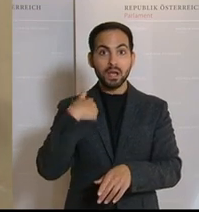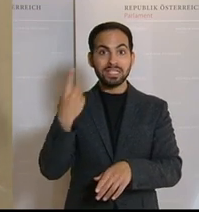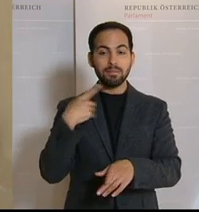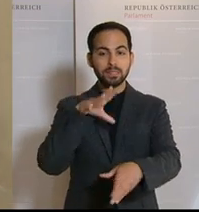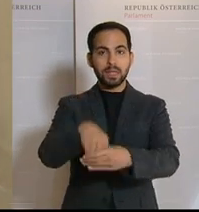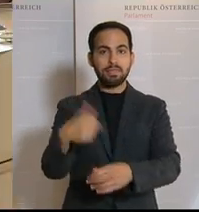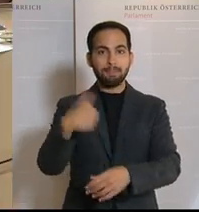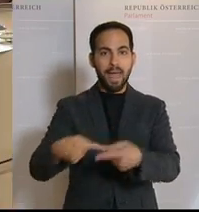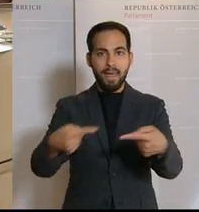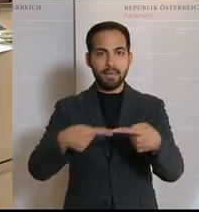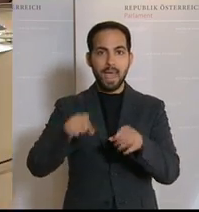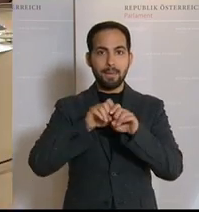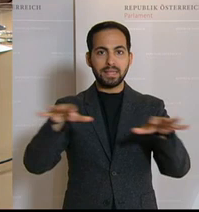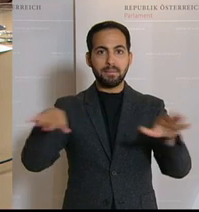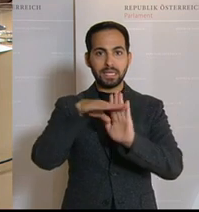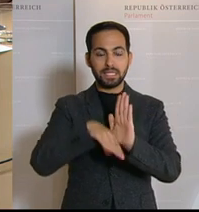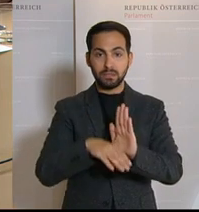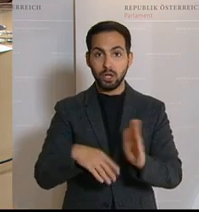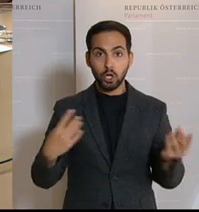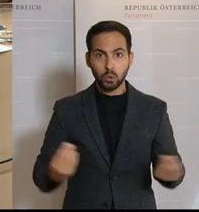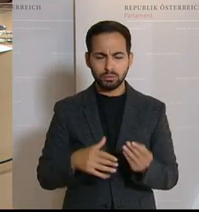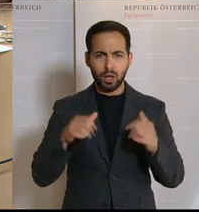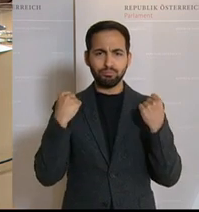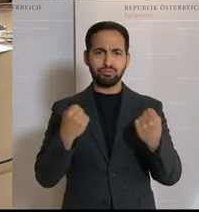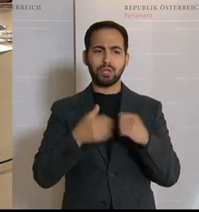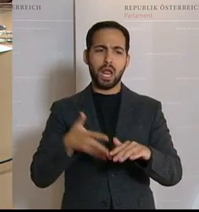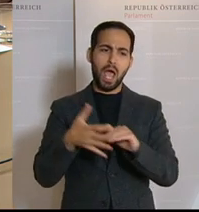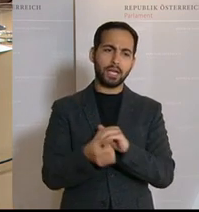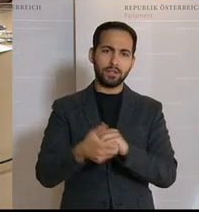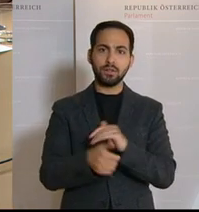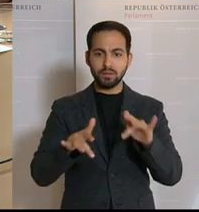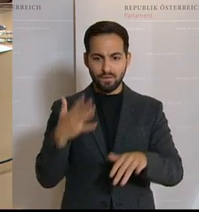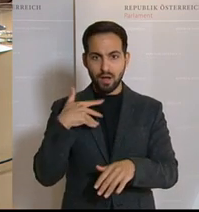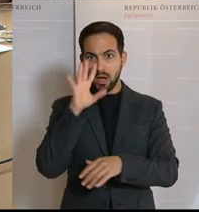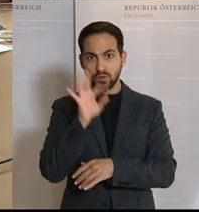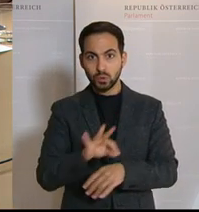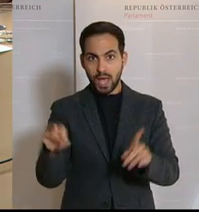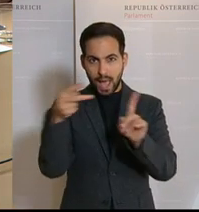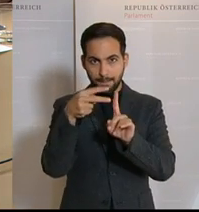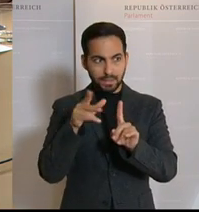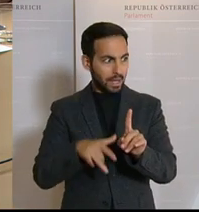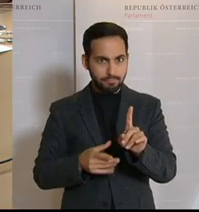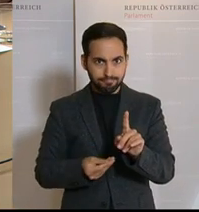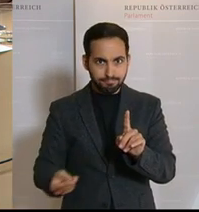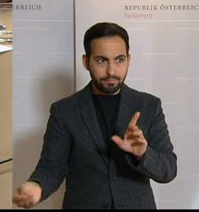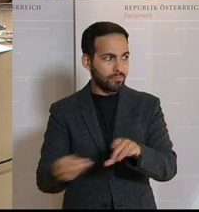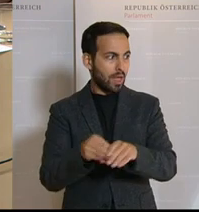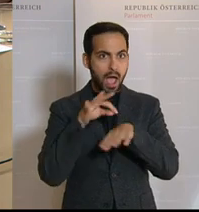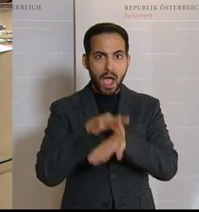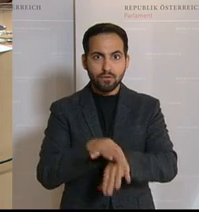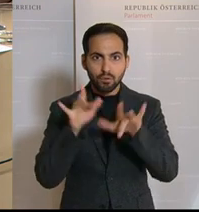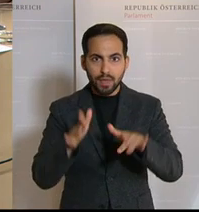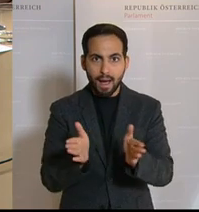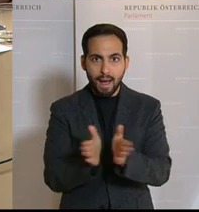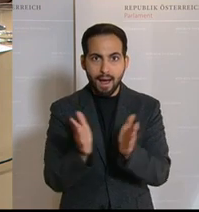einzubringen. So, und da geht es wirklich um massive Eingriffe. Da geht es darum, dass man versucht hat, eine App durch die Hintertür einzuführen in Österreich.